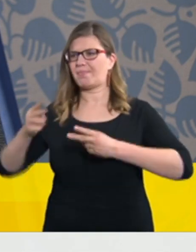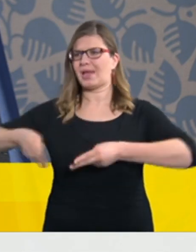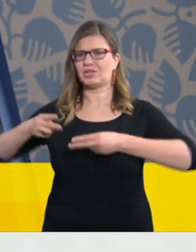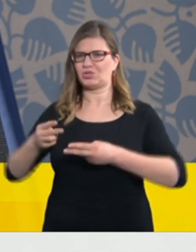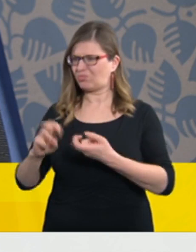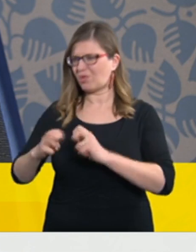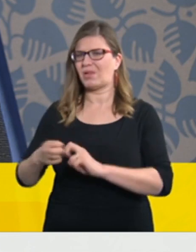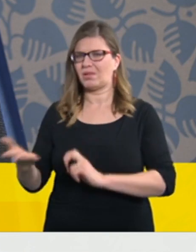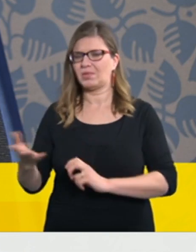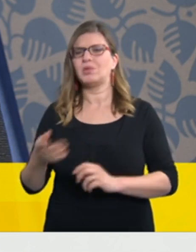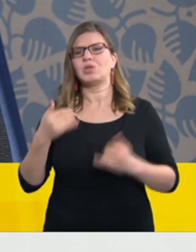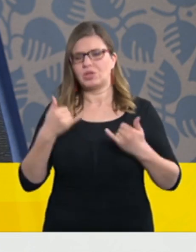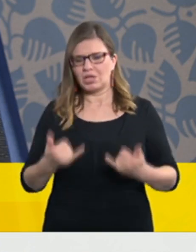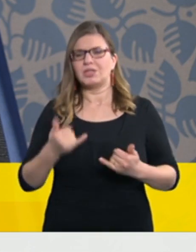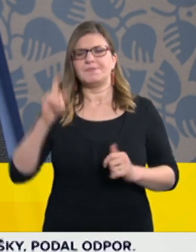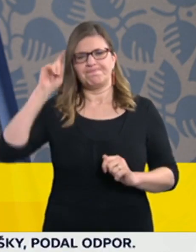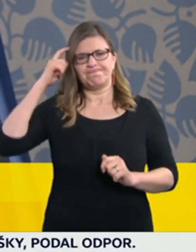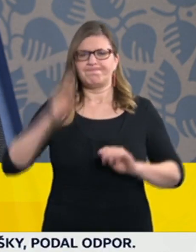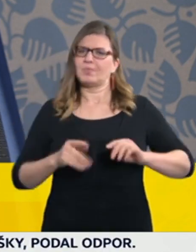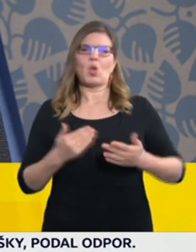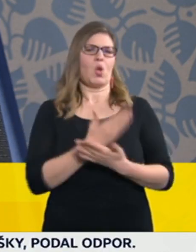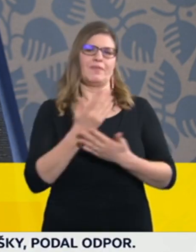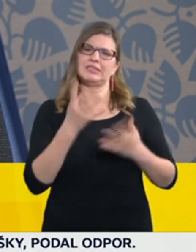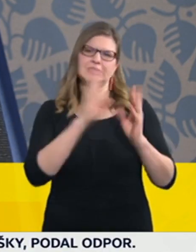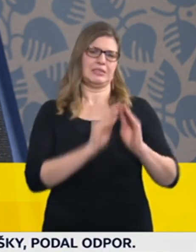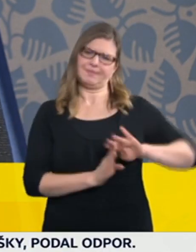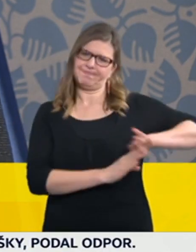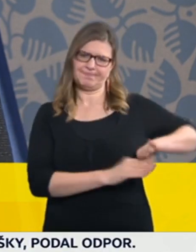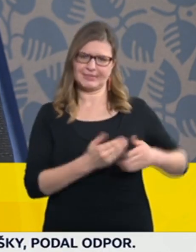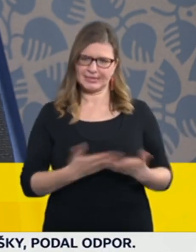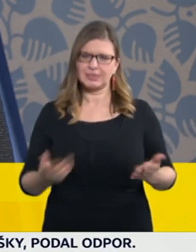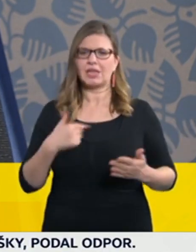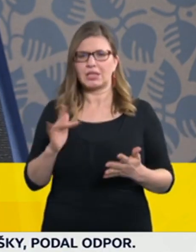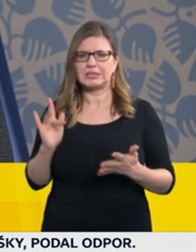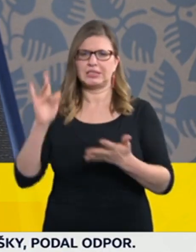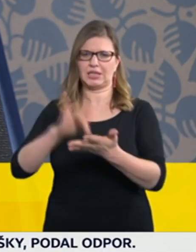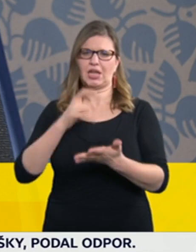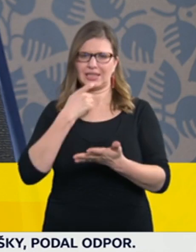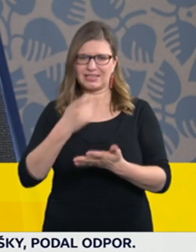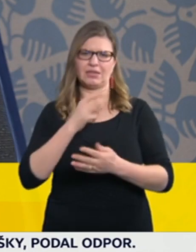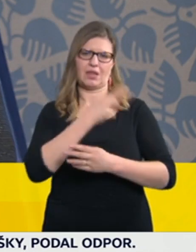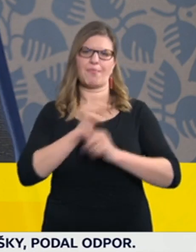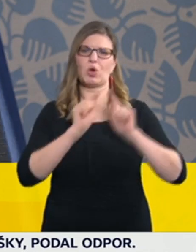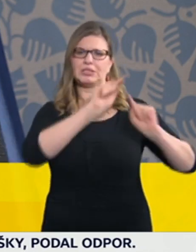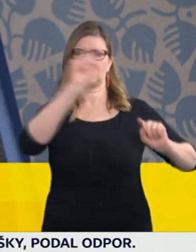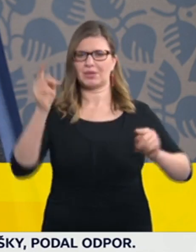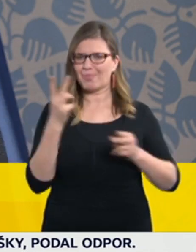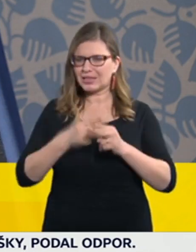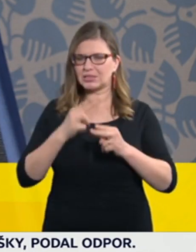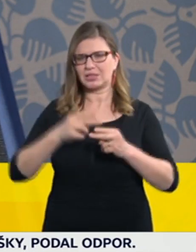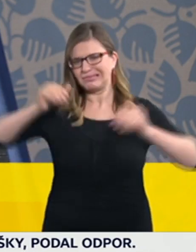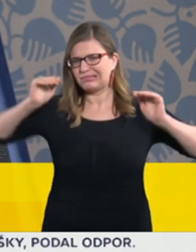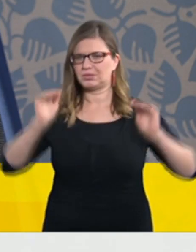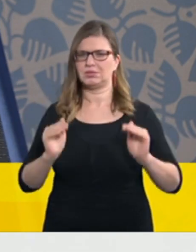zmírnit, snížit ten počet hospitalizovaných pacientů na hodnoty, které budou upřesněny někde mezi třemi čtyřmi